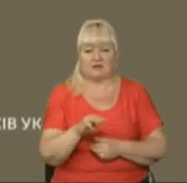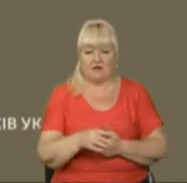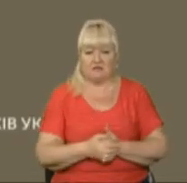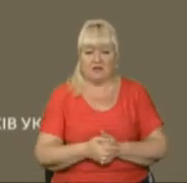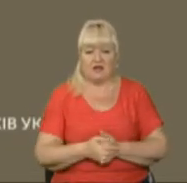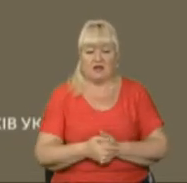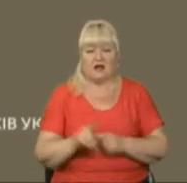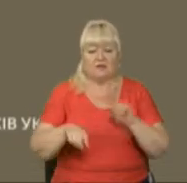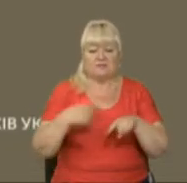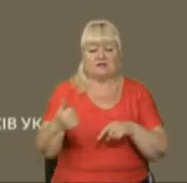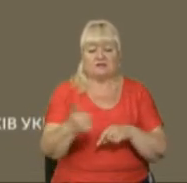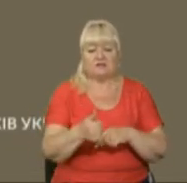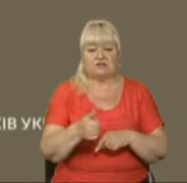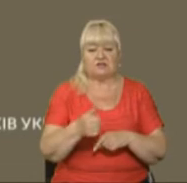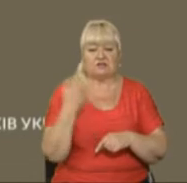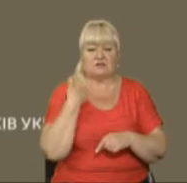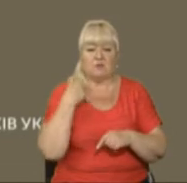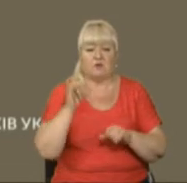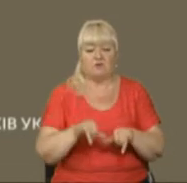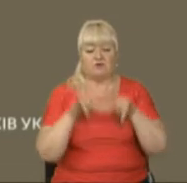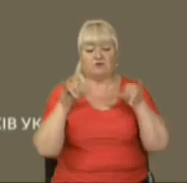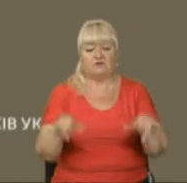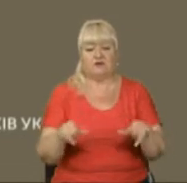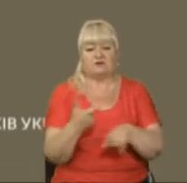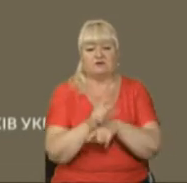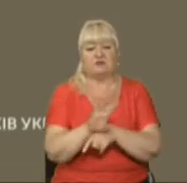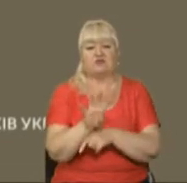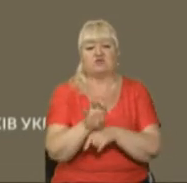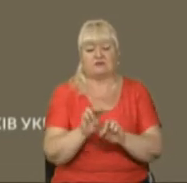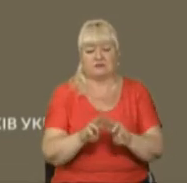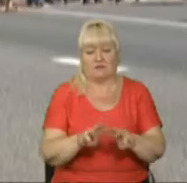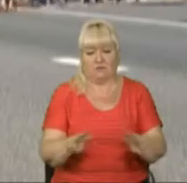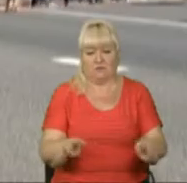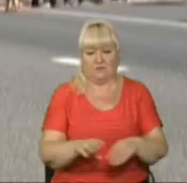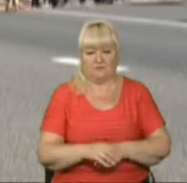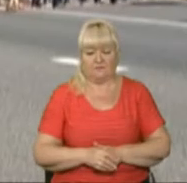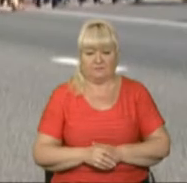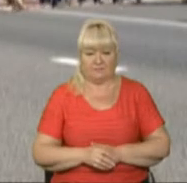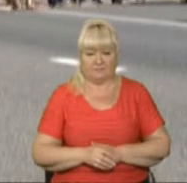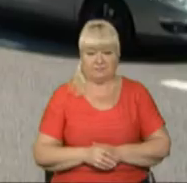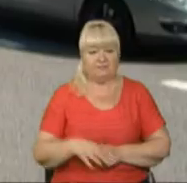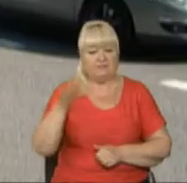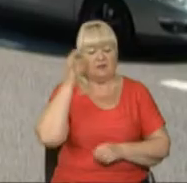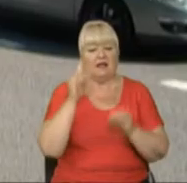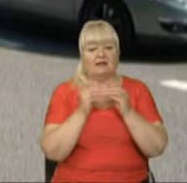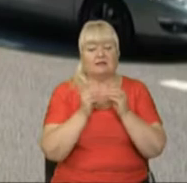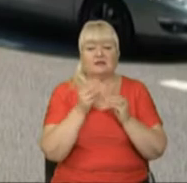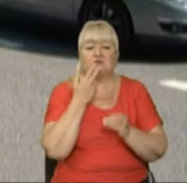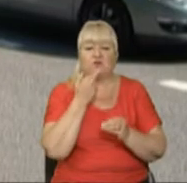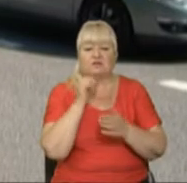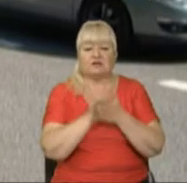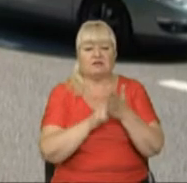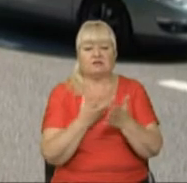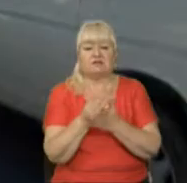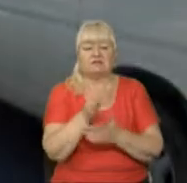Але через тиждень заборгованість може вирости більше ніж 400 мільйонів. Згадаю, 10 червня через